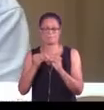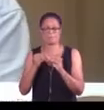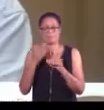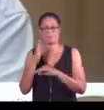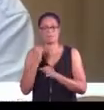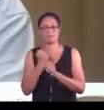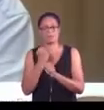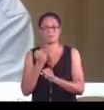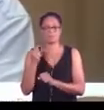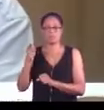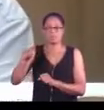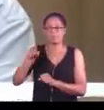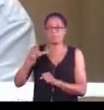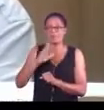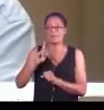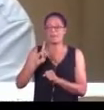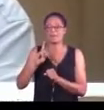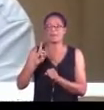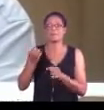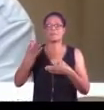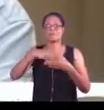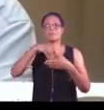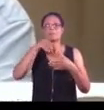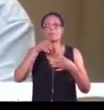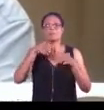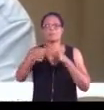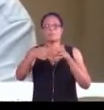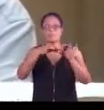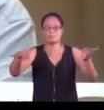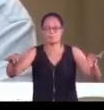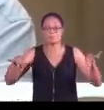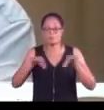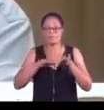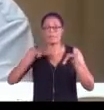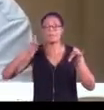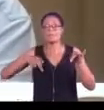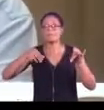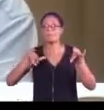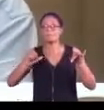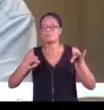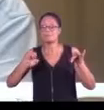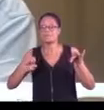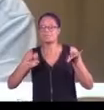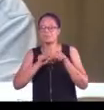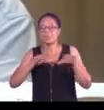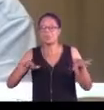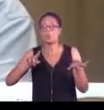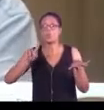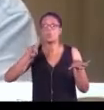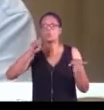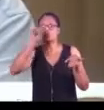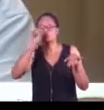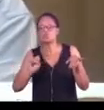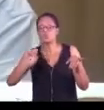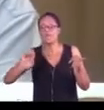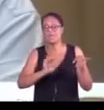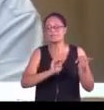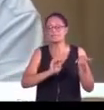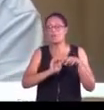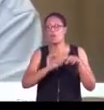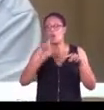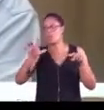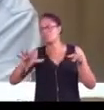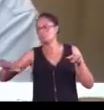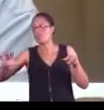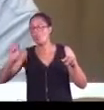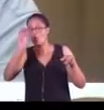Malheureusement, ils ne font pas partie du périmètre du Pise, le périmètre irrigué du sud-est. Eux, ils sont à l'ouest.